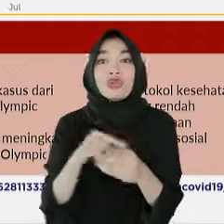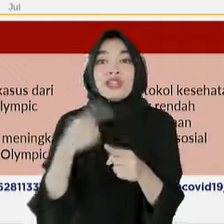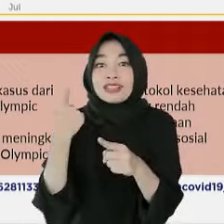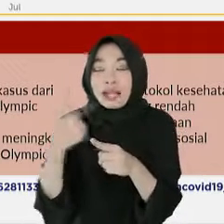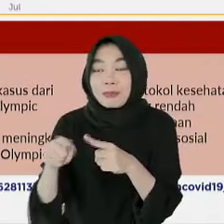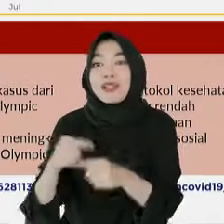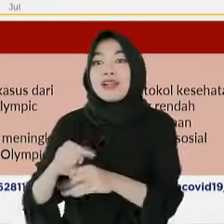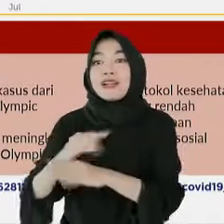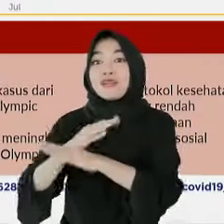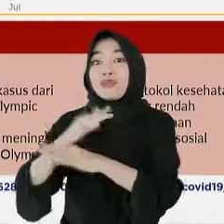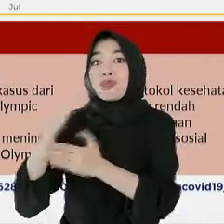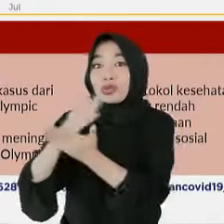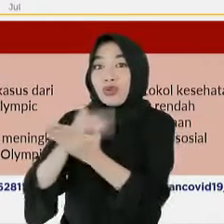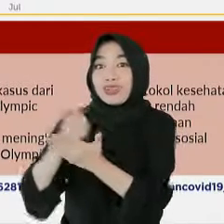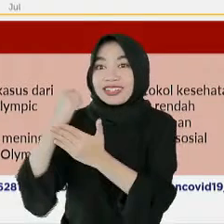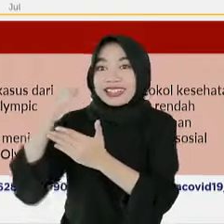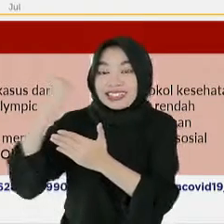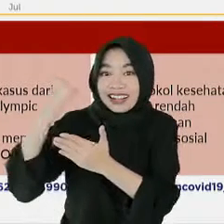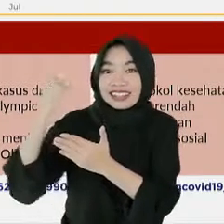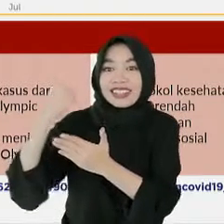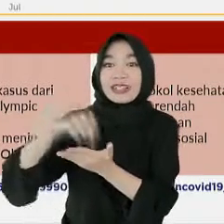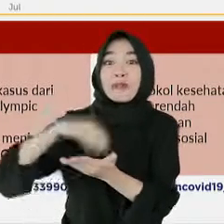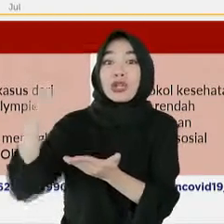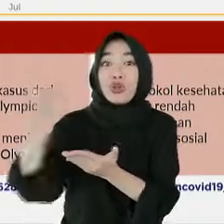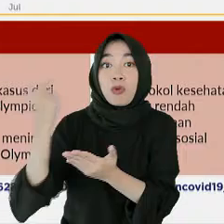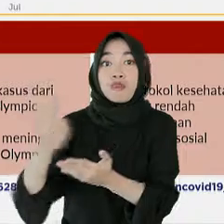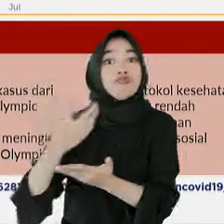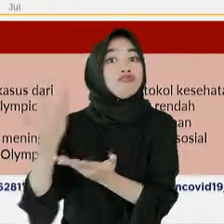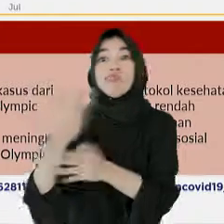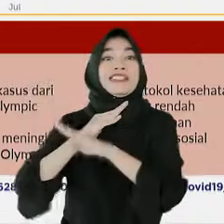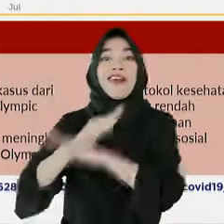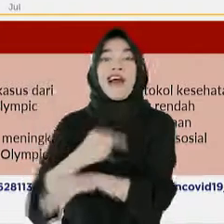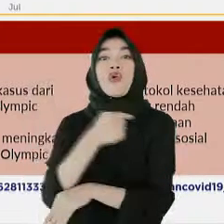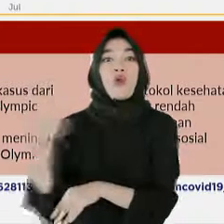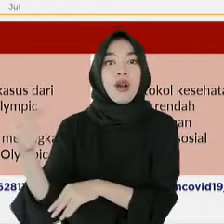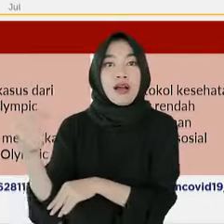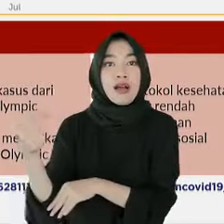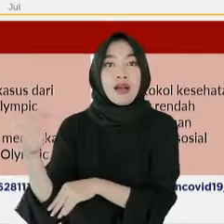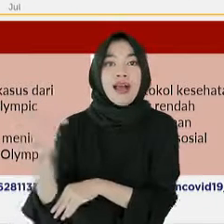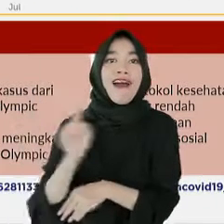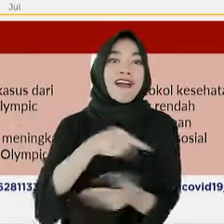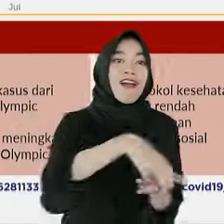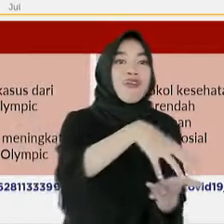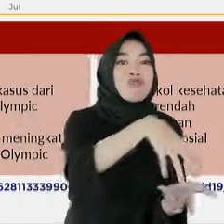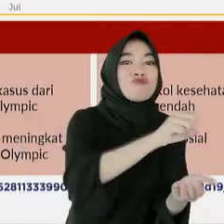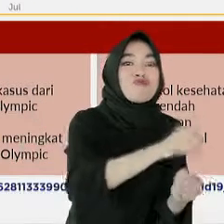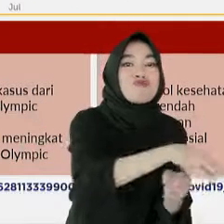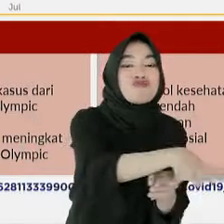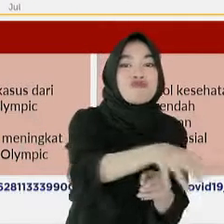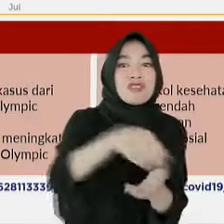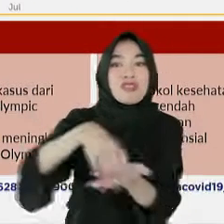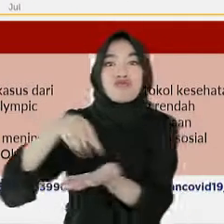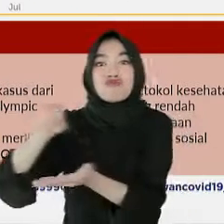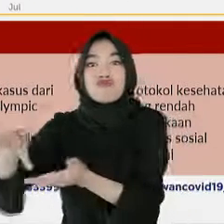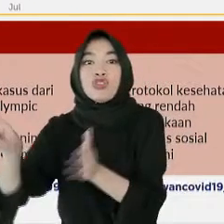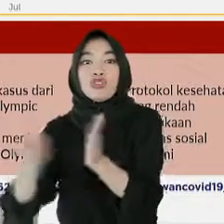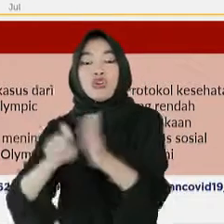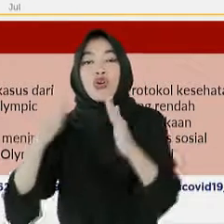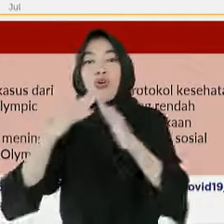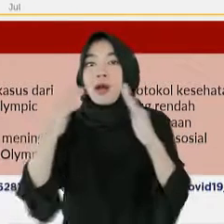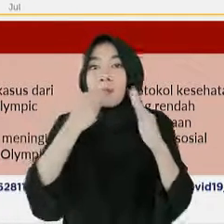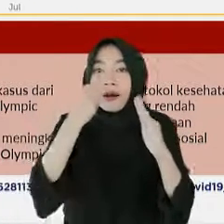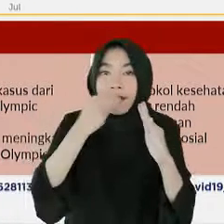pencegahan yaitu protokol kesehatan di tempat umum. Klaster mulai bermunculan seperti klaster dari restoran